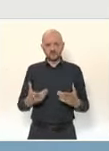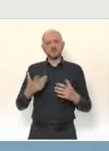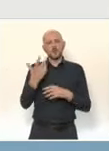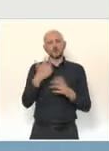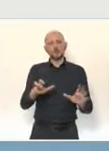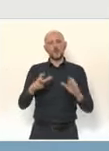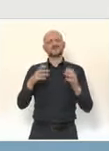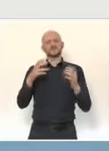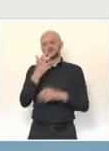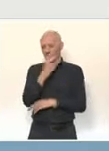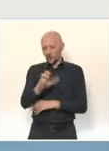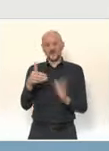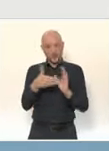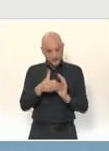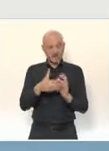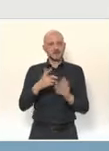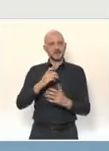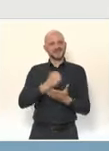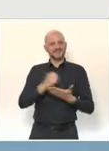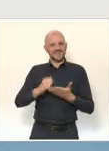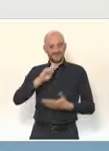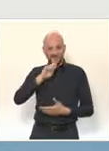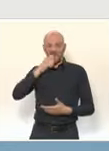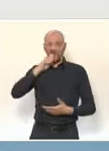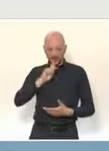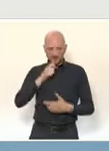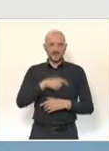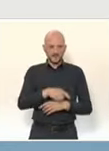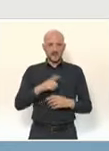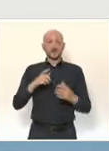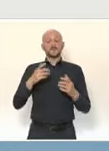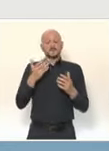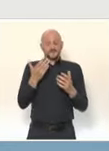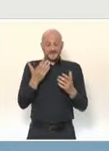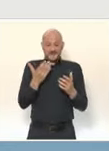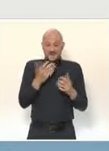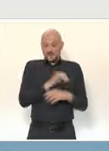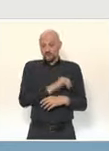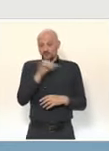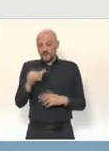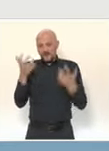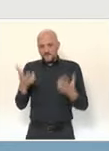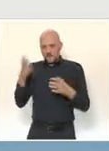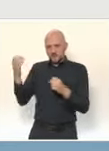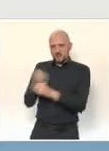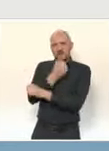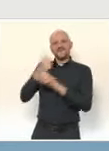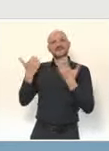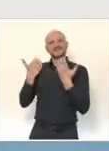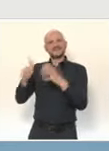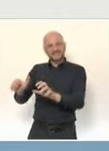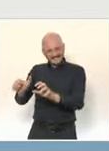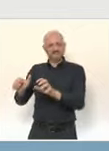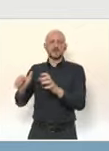Nous étions légèrement en dessous de 300 000 au moment du départ de tous pour aller vers 600 000 tests salivaires hebdomadaires.